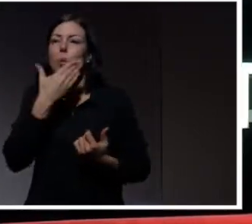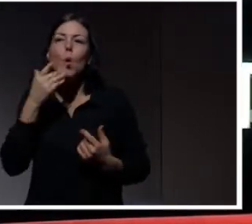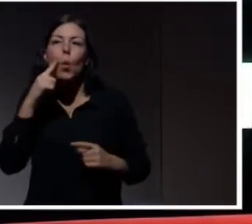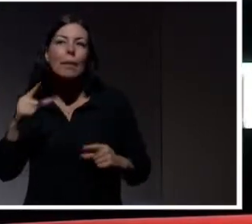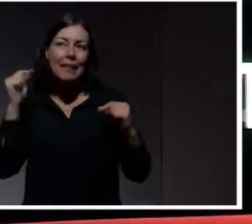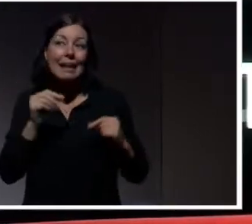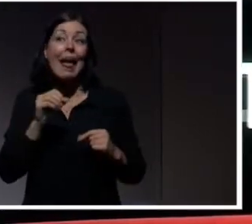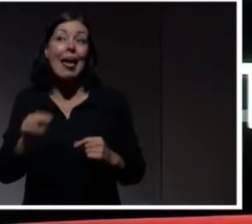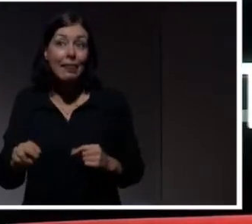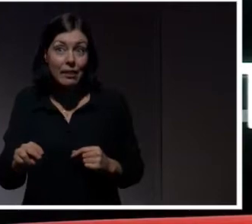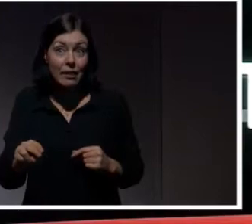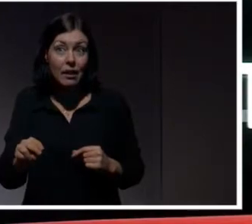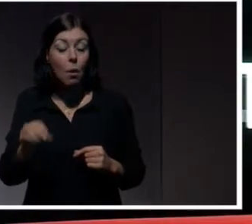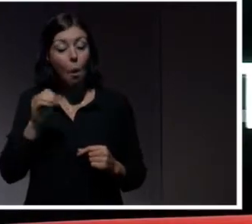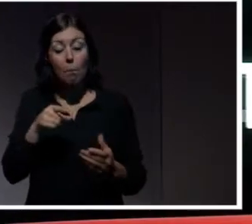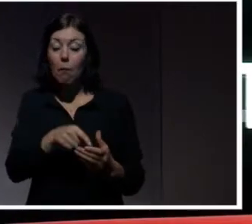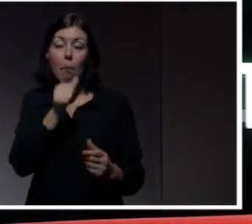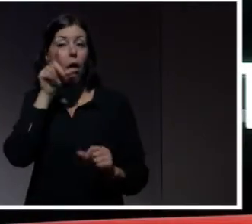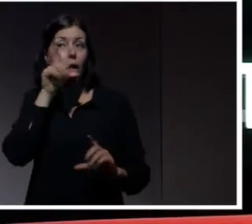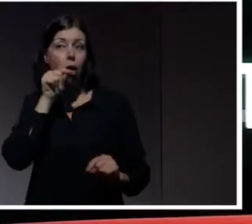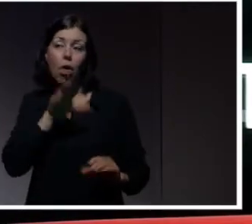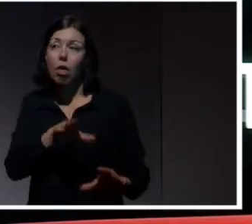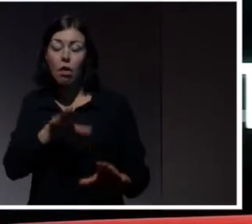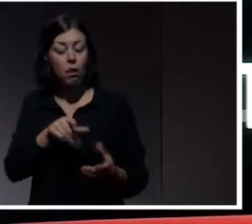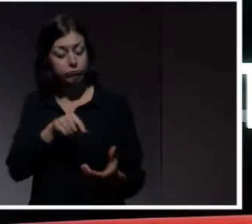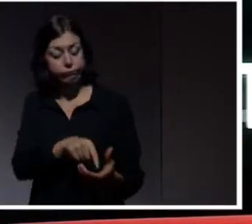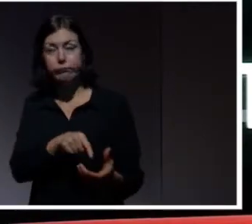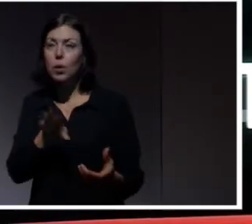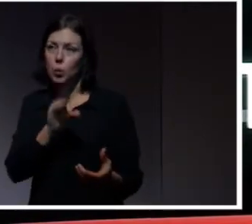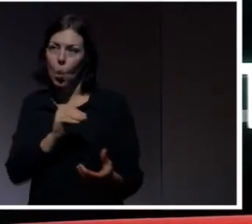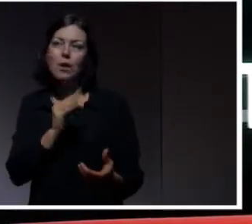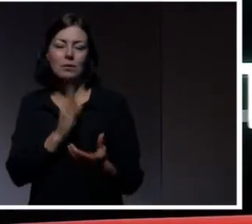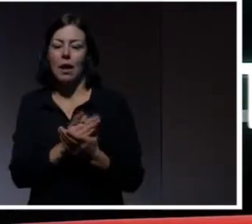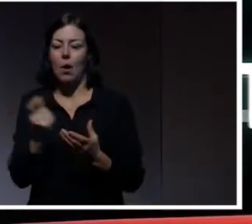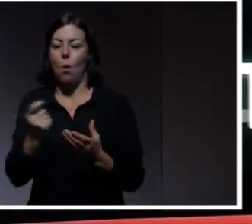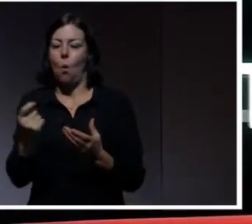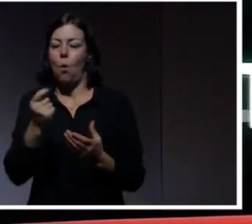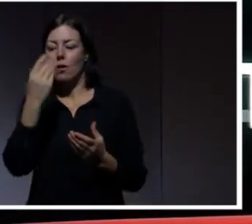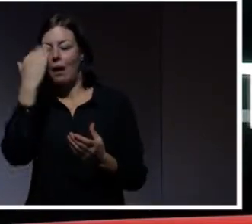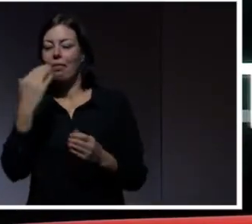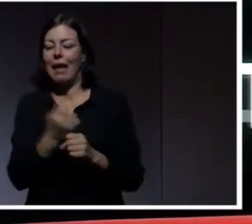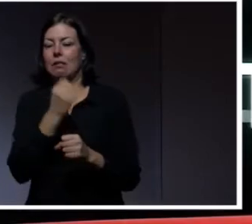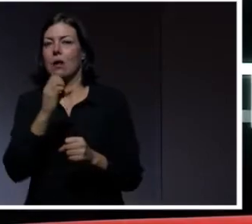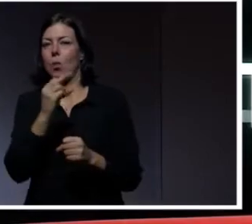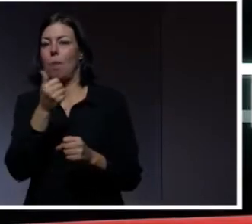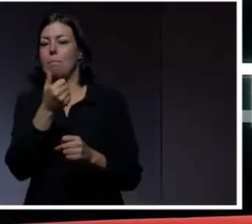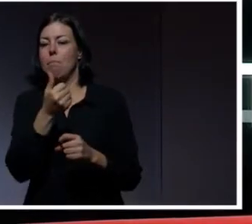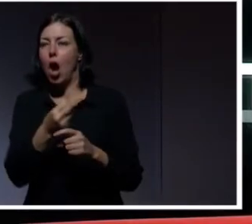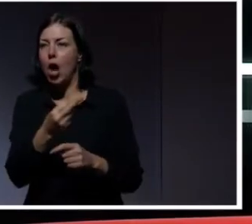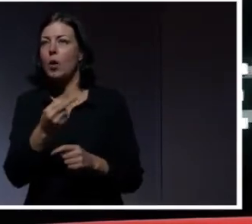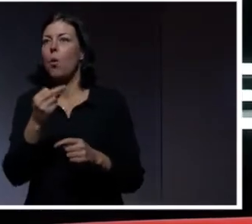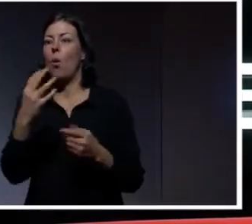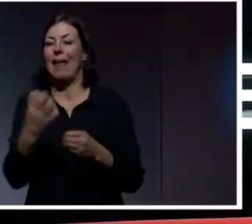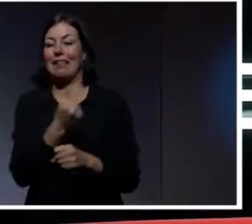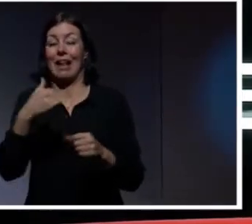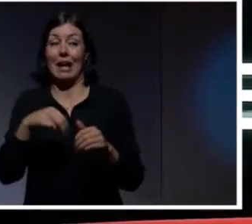Och är det så att ju mindre tension som en app får, desto mer är det större sannolikheten att någon hittar en sårbarhet. Och sen så har man hittat en väg in. När